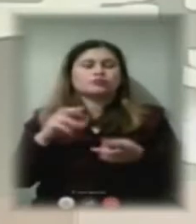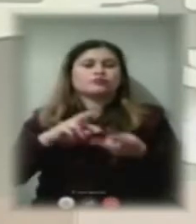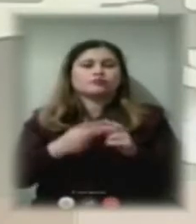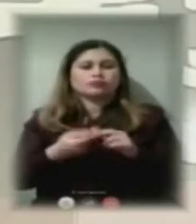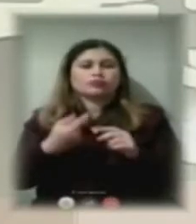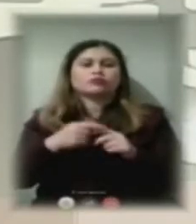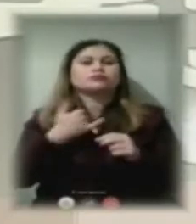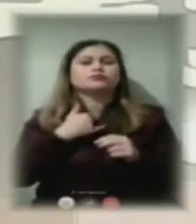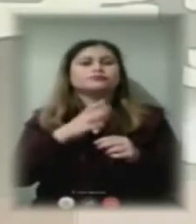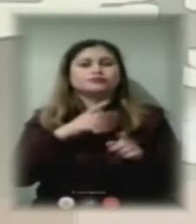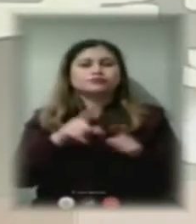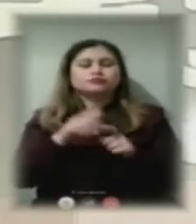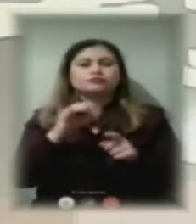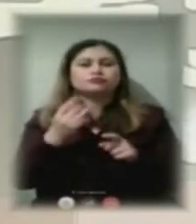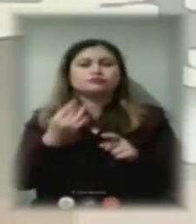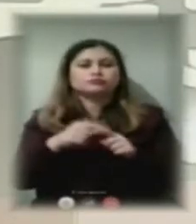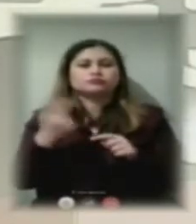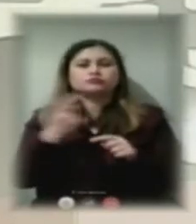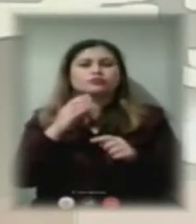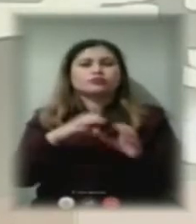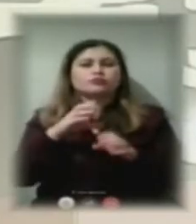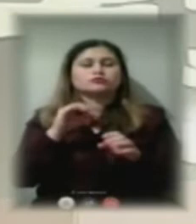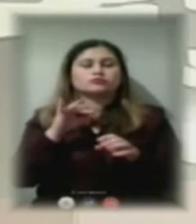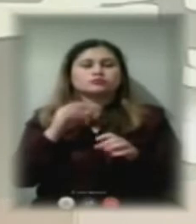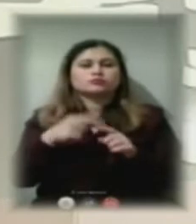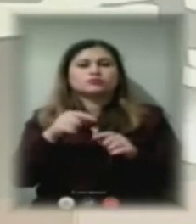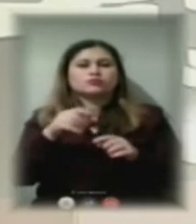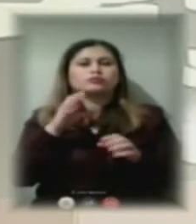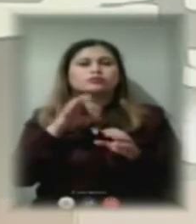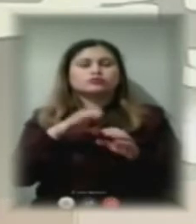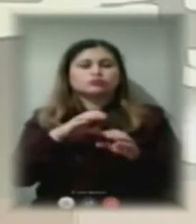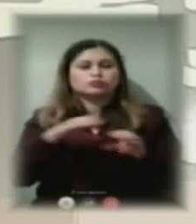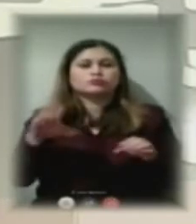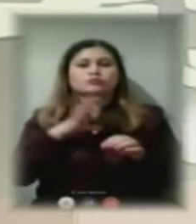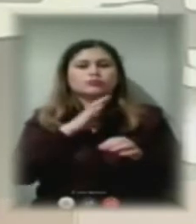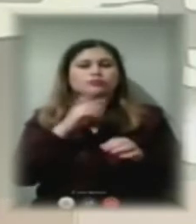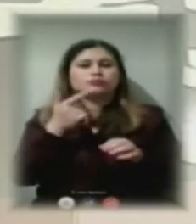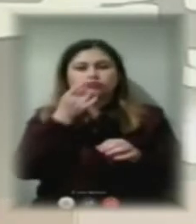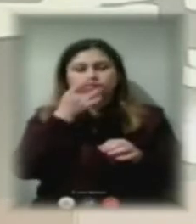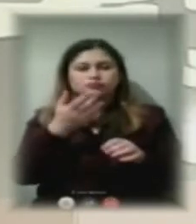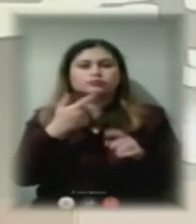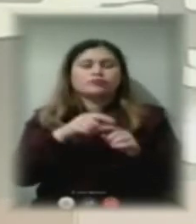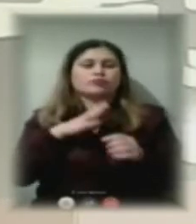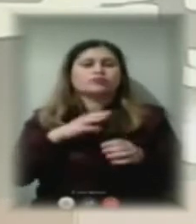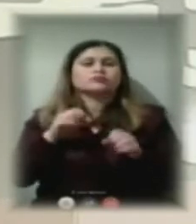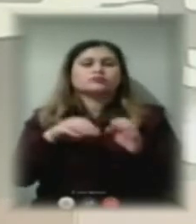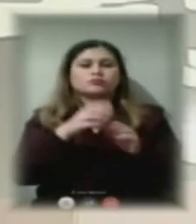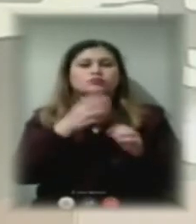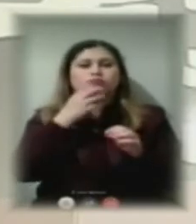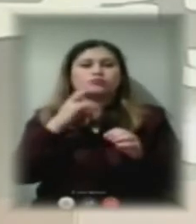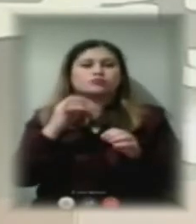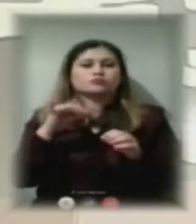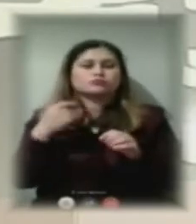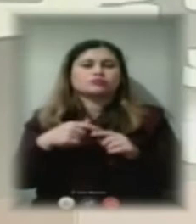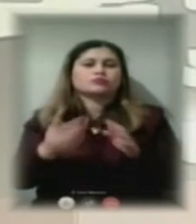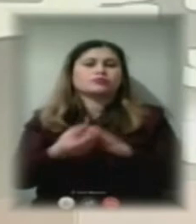ситуація, саме перший опалюваний сезон, коли всі труби гнилі після виходу ЖЕКа. Ми запустили теплоносій в труби і в нас порив виник.